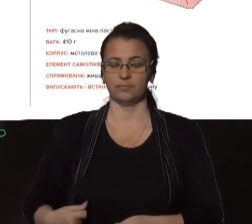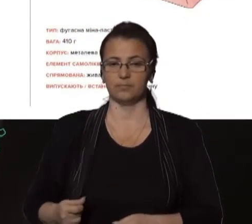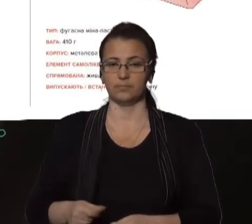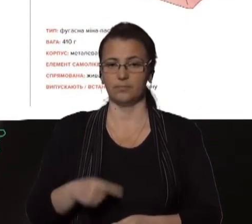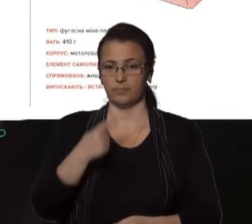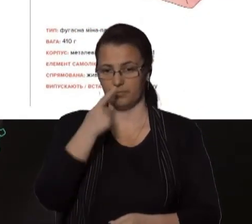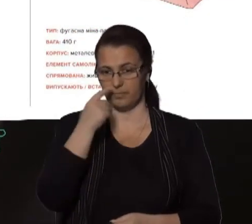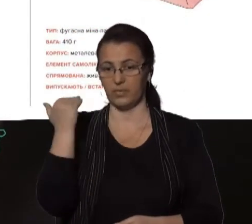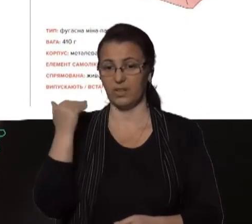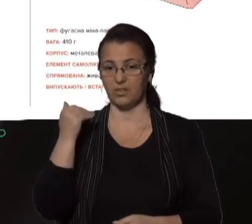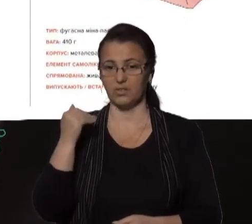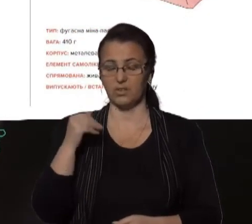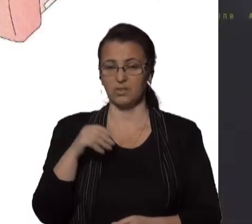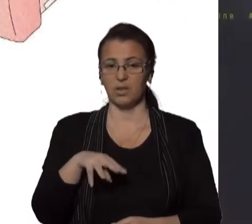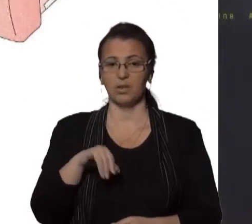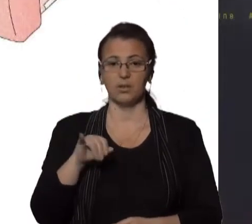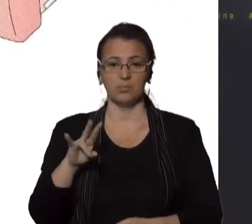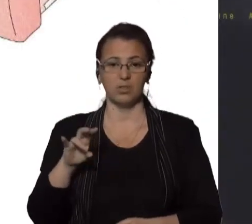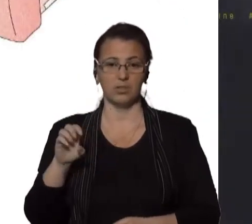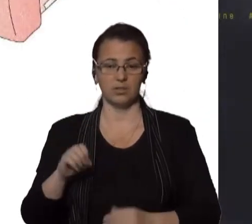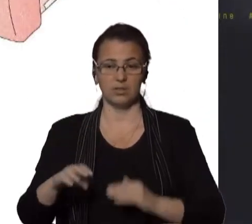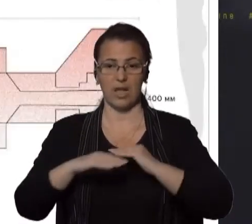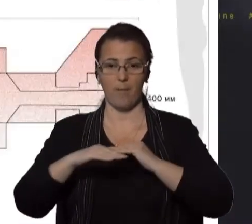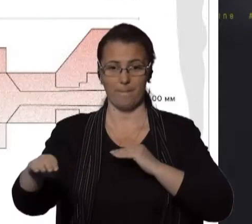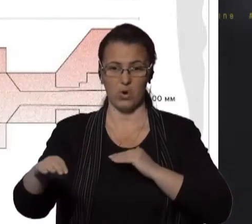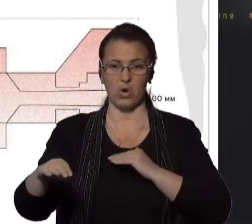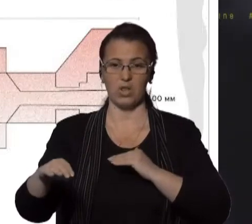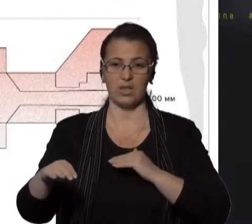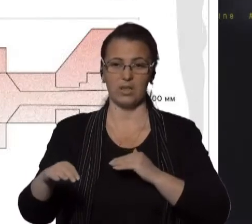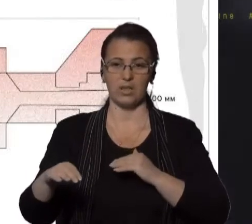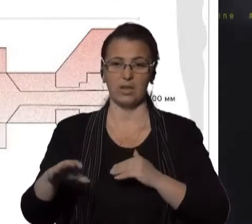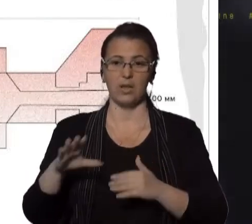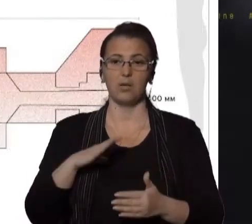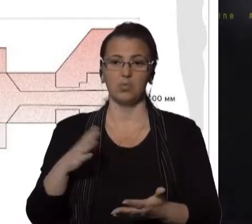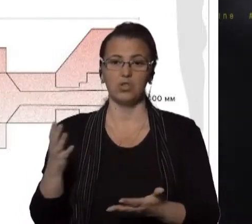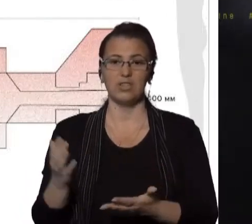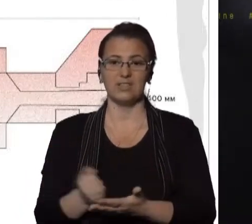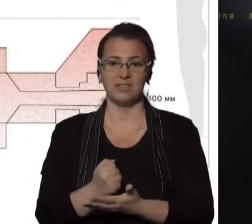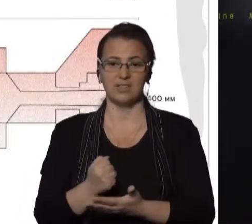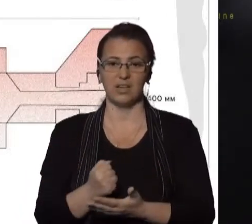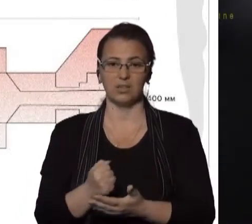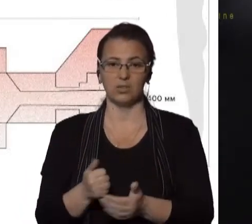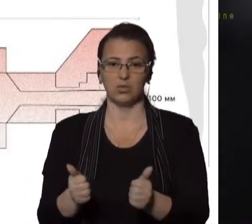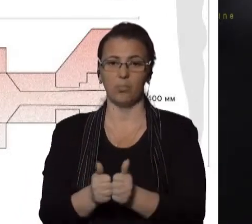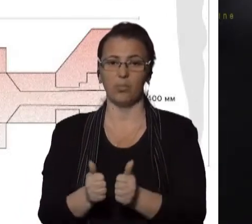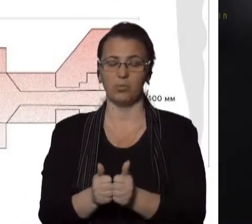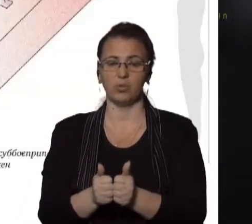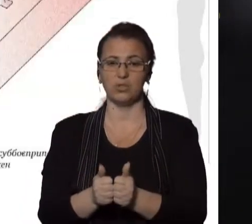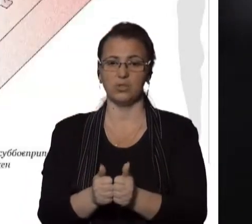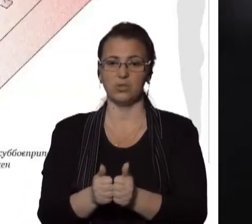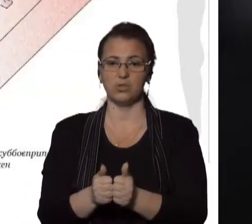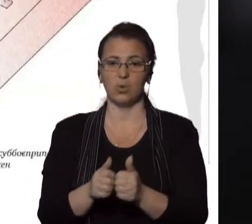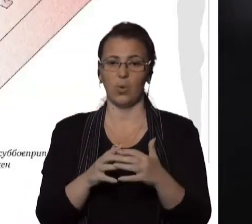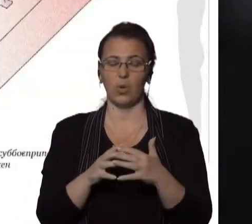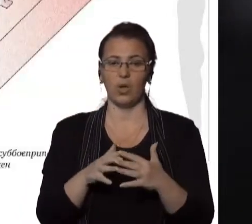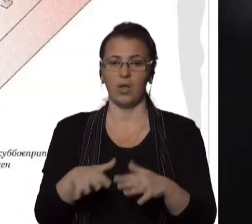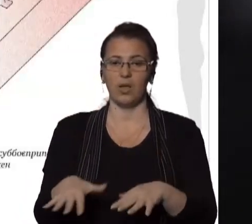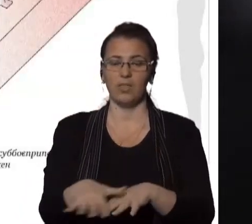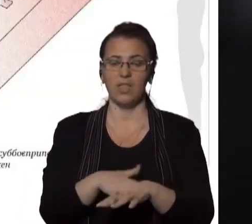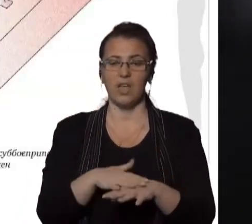днях відповідне мінне поле було знайдено в облизу населеного